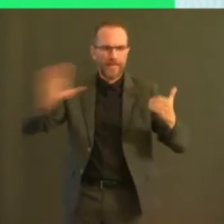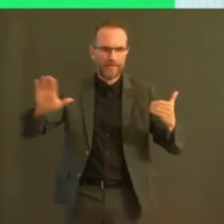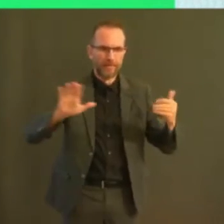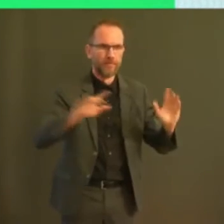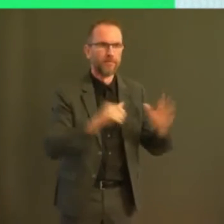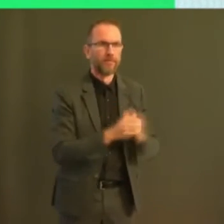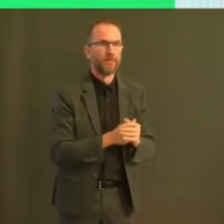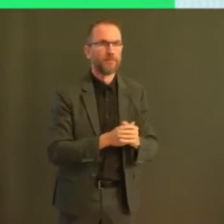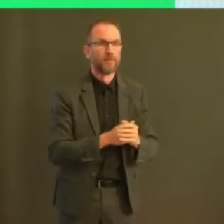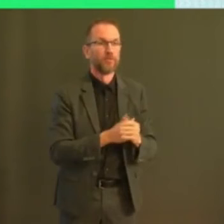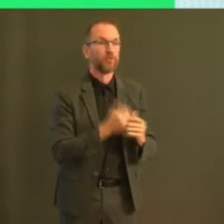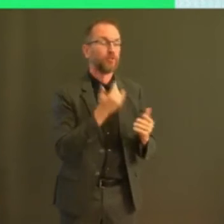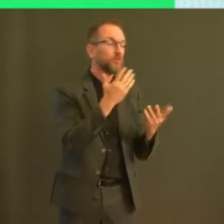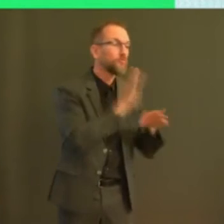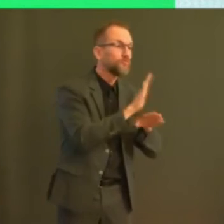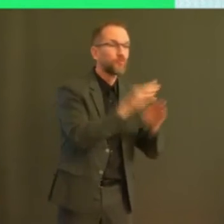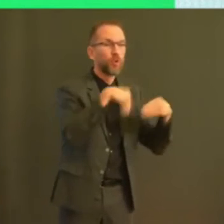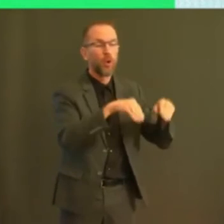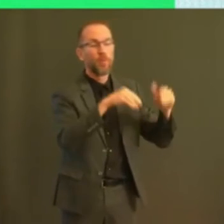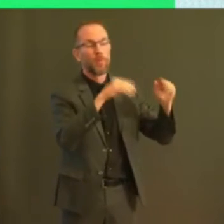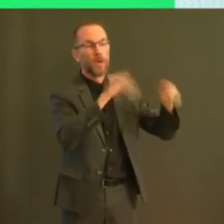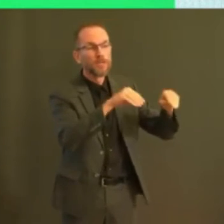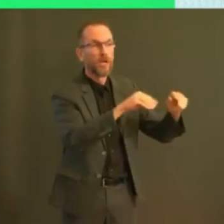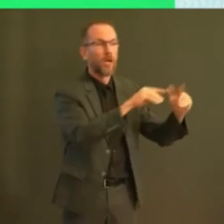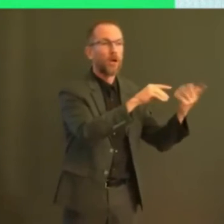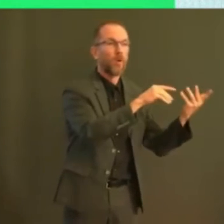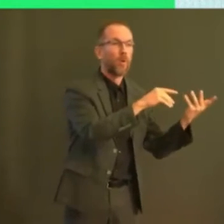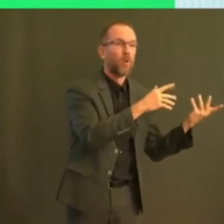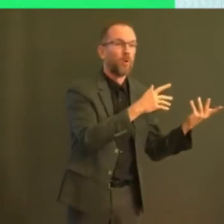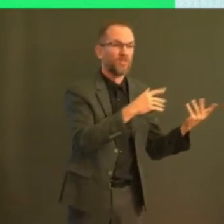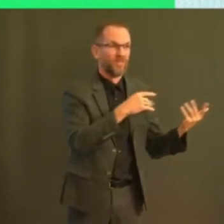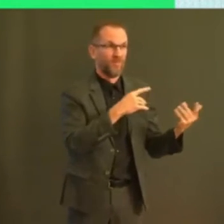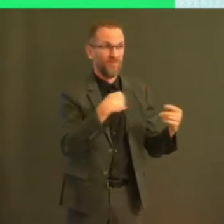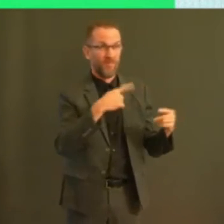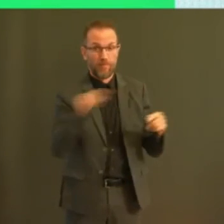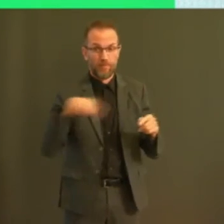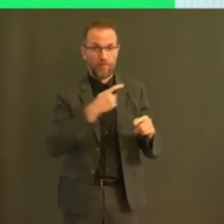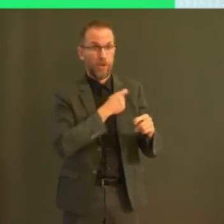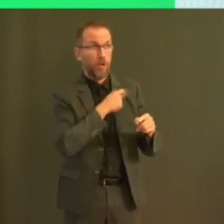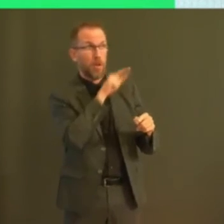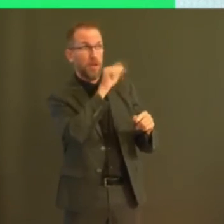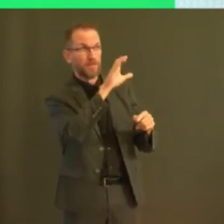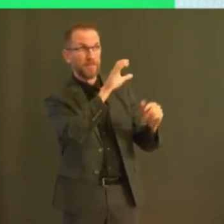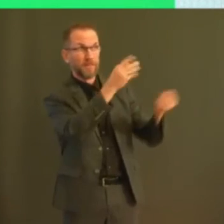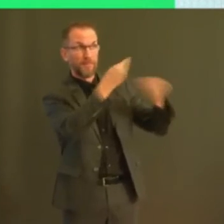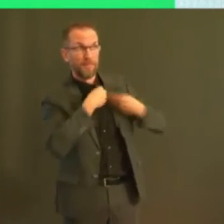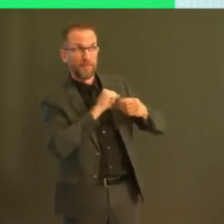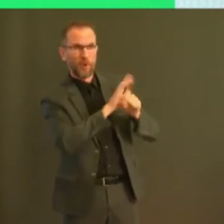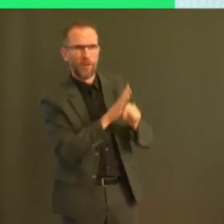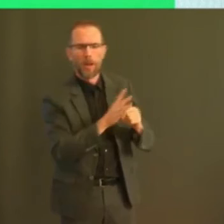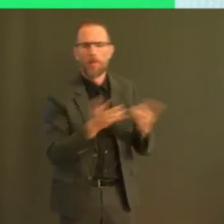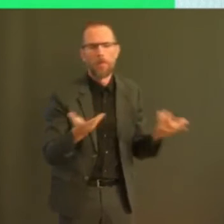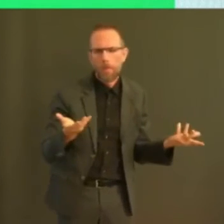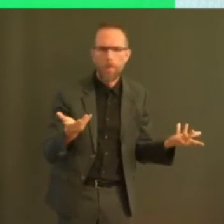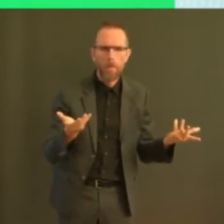-hospitalier, il n'y a pas de problème à craindre par rapport au système d'air conditionné, au niveau des